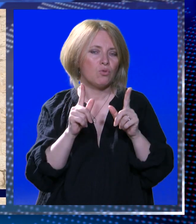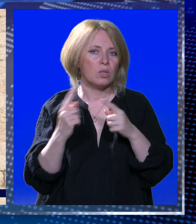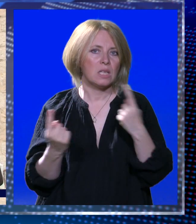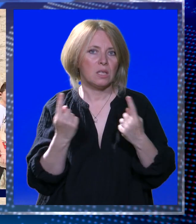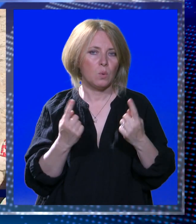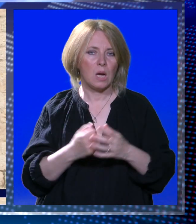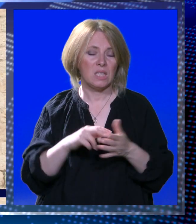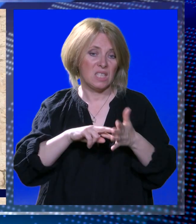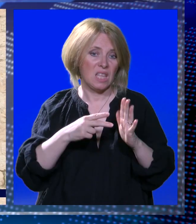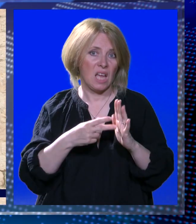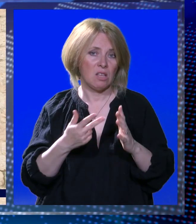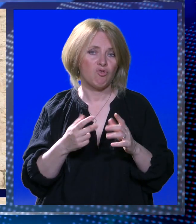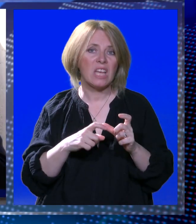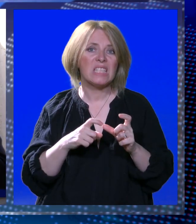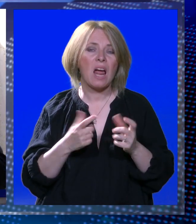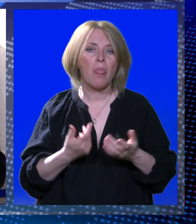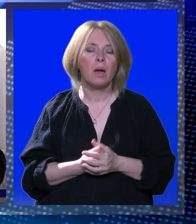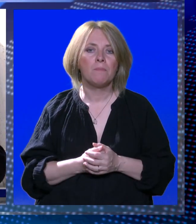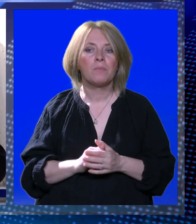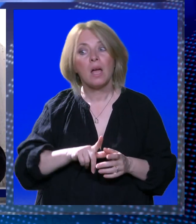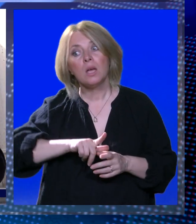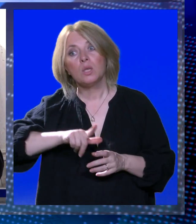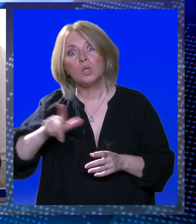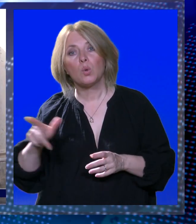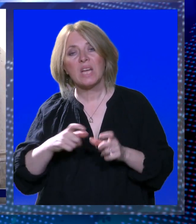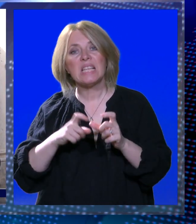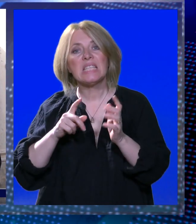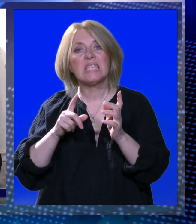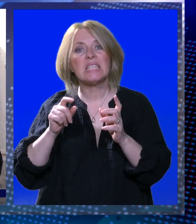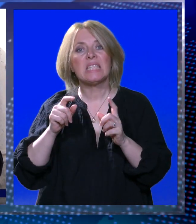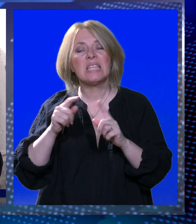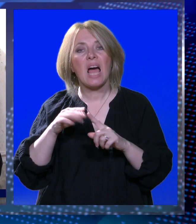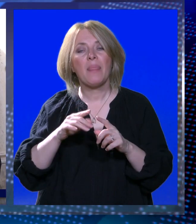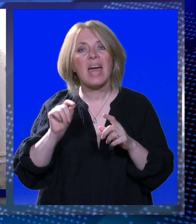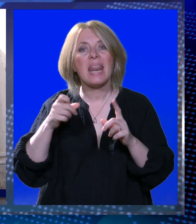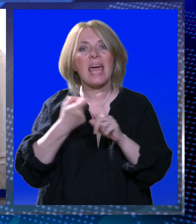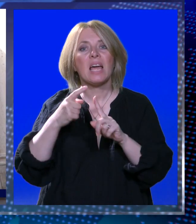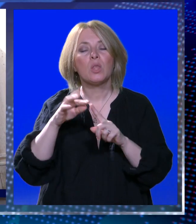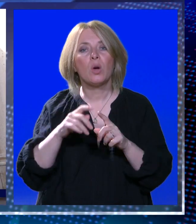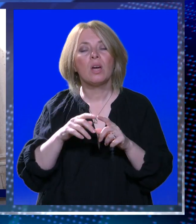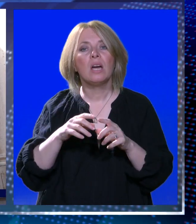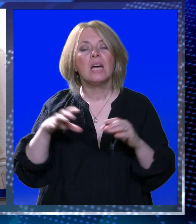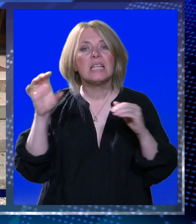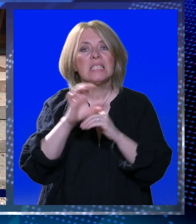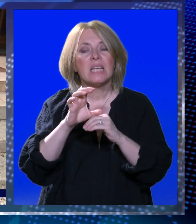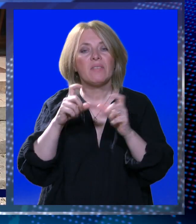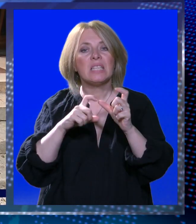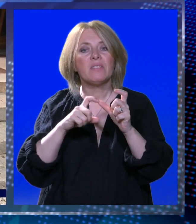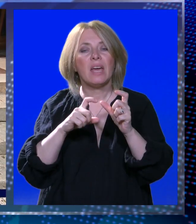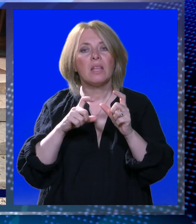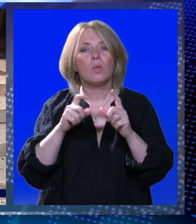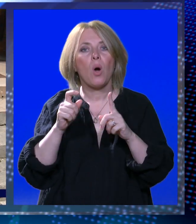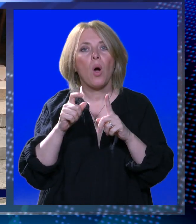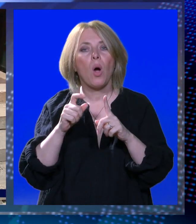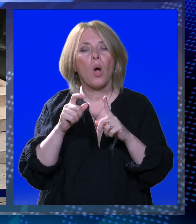iz te tehničke strane. S druge pak strane rektor crkve Svetog Spasa Ivica Pervan ističe kako mu se